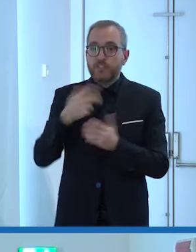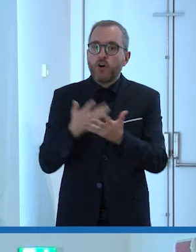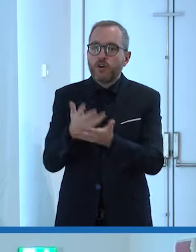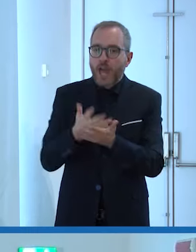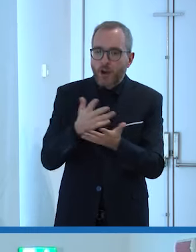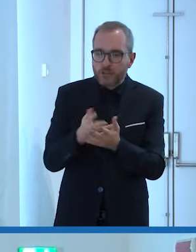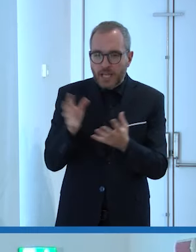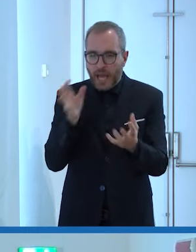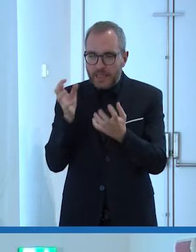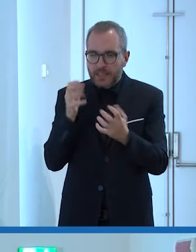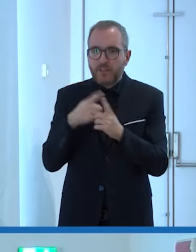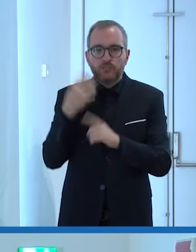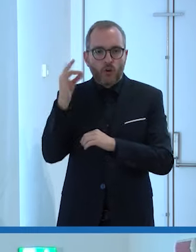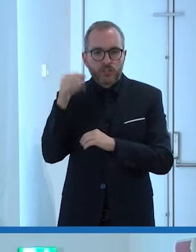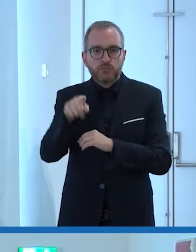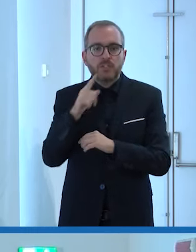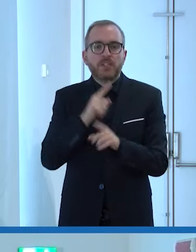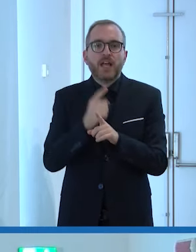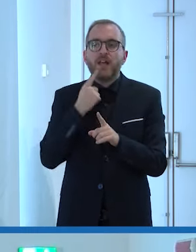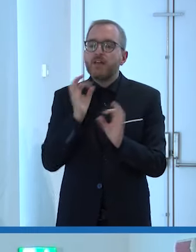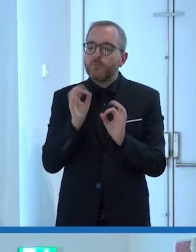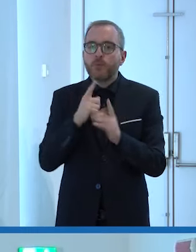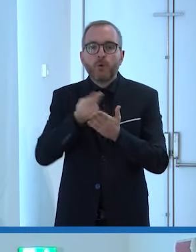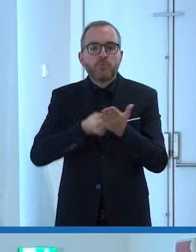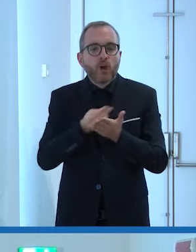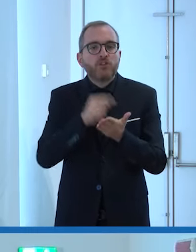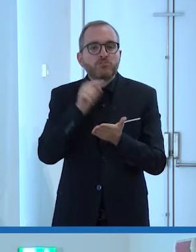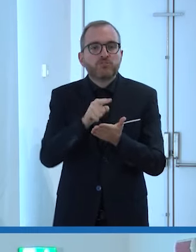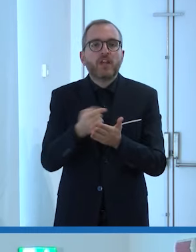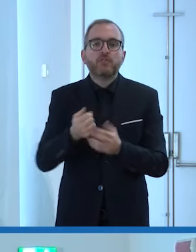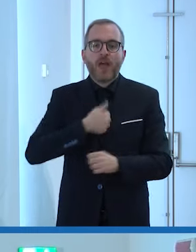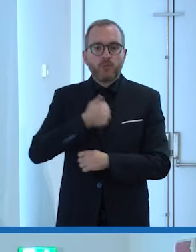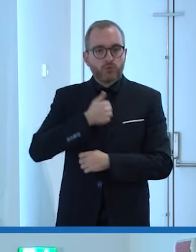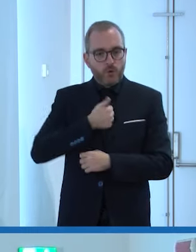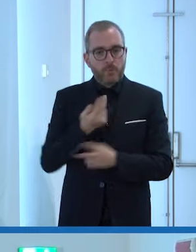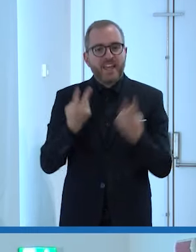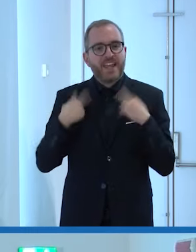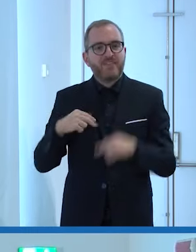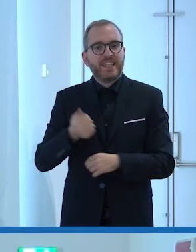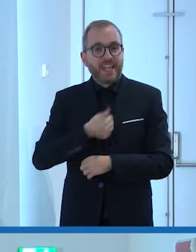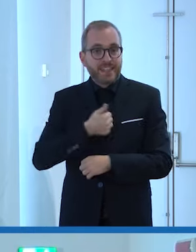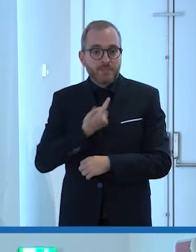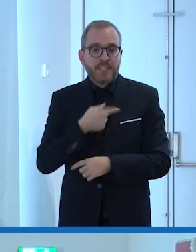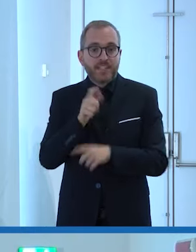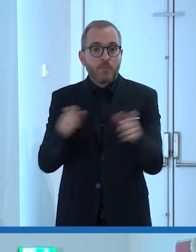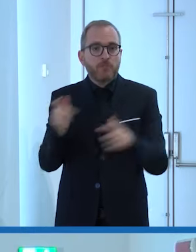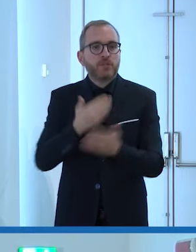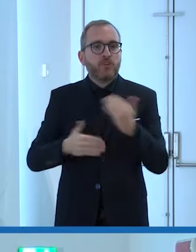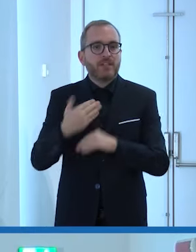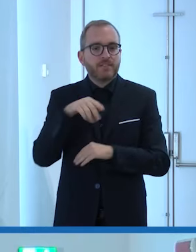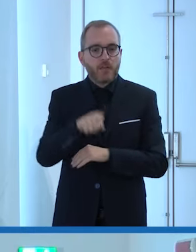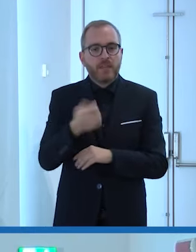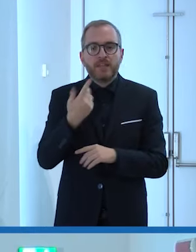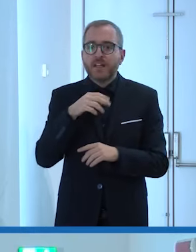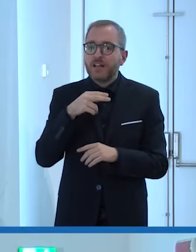maniera accattivante e originale la vera essenza del progetto sull'autonomia e la vita indipendente per le persone con disabilità